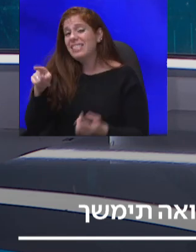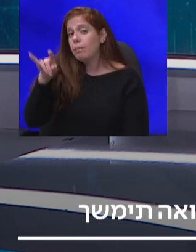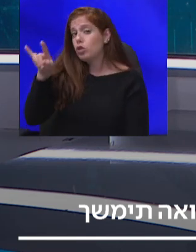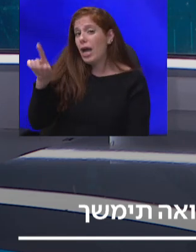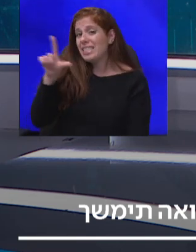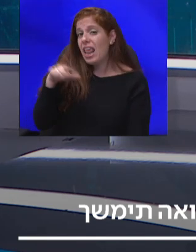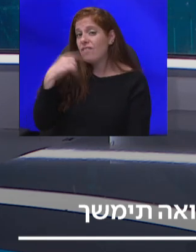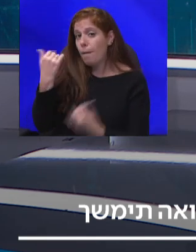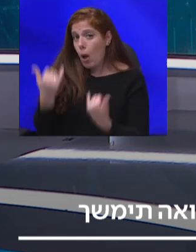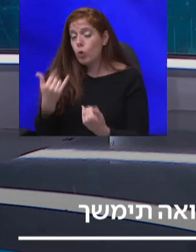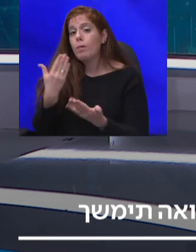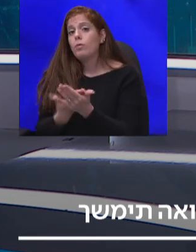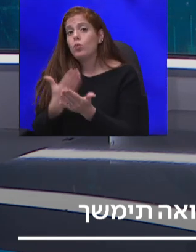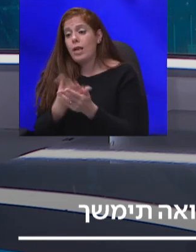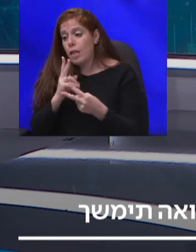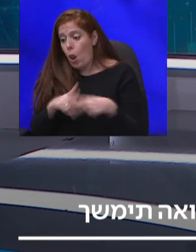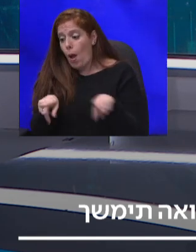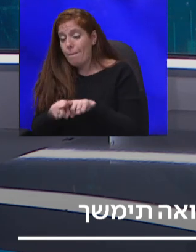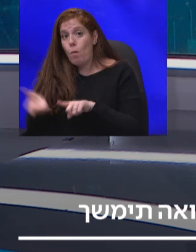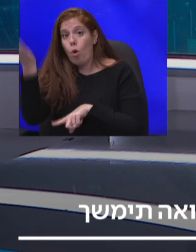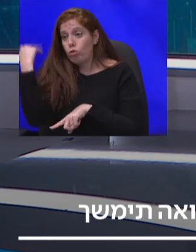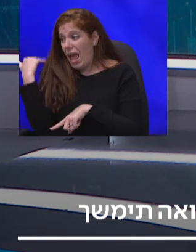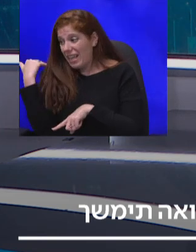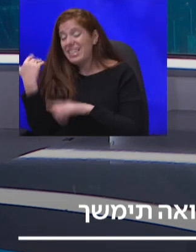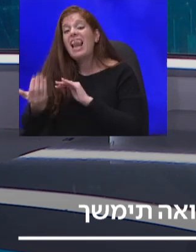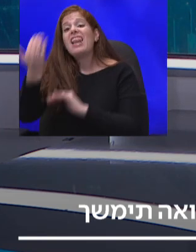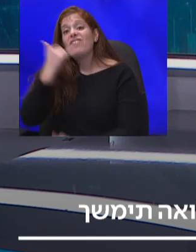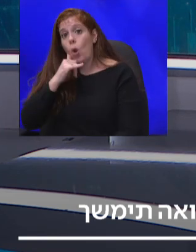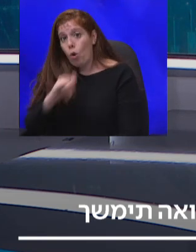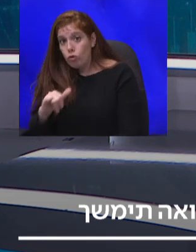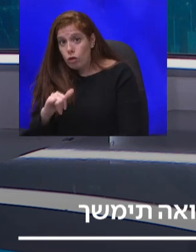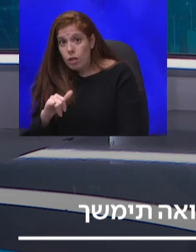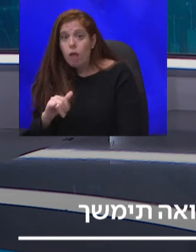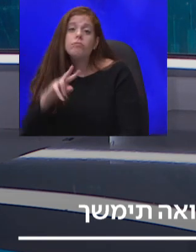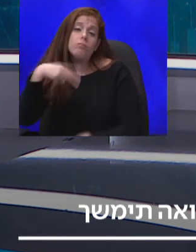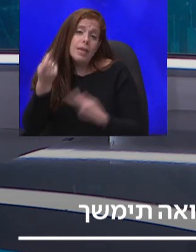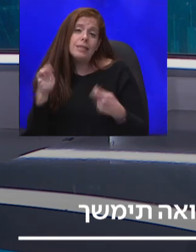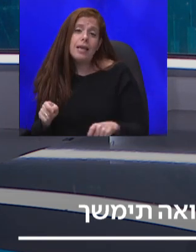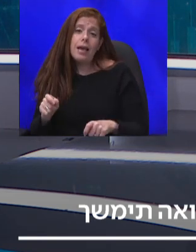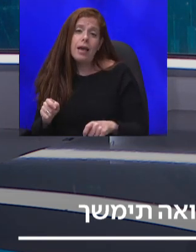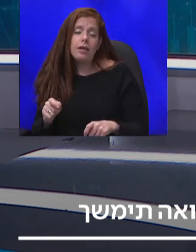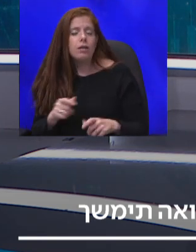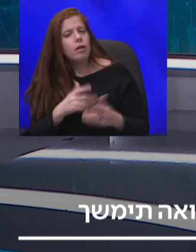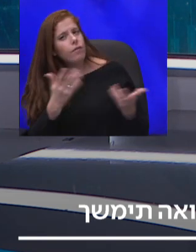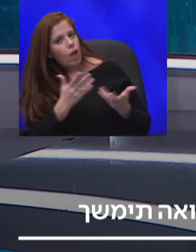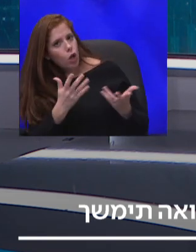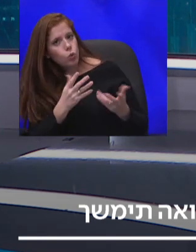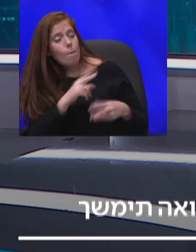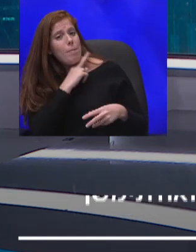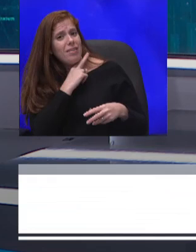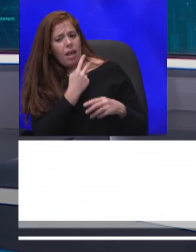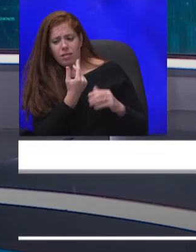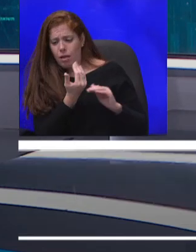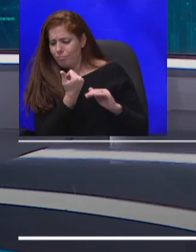היו כמו שאז היה, לפני ראש השנה, יהיה סגר. ואיך שהוא למרות זה, בריטניה לפני שנייה נותנת לנו סוג של תעודת...